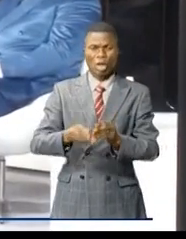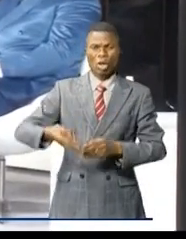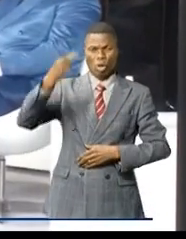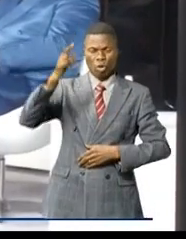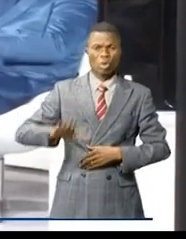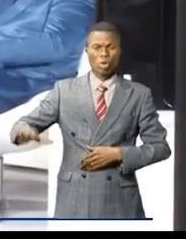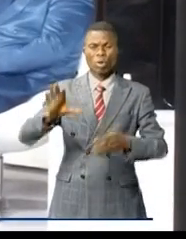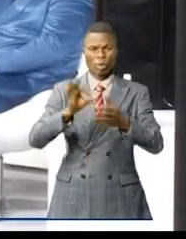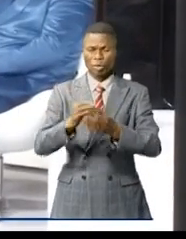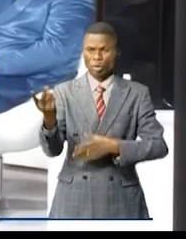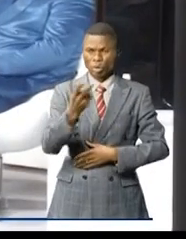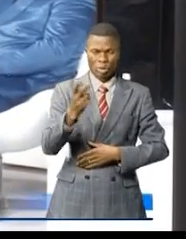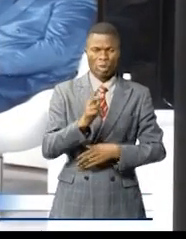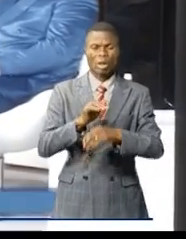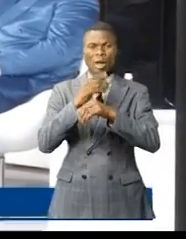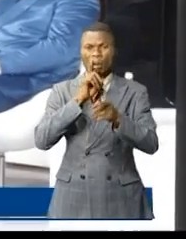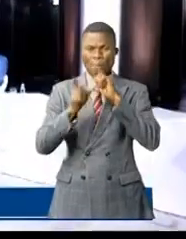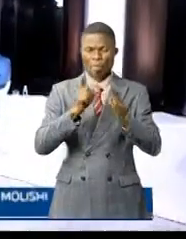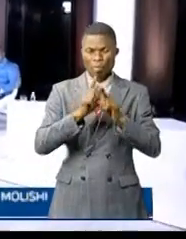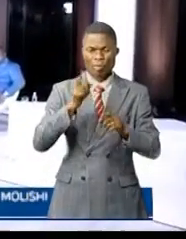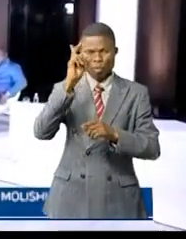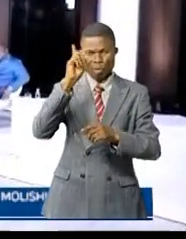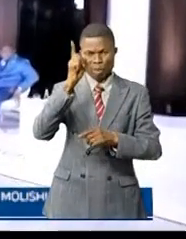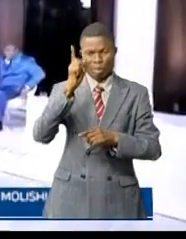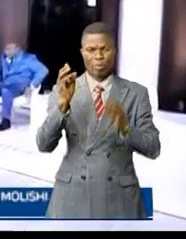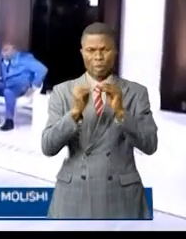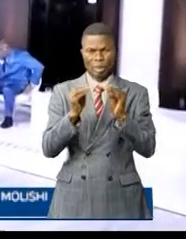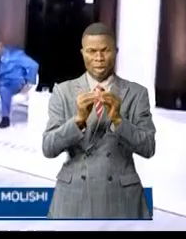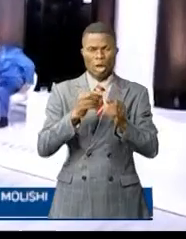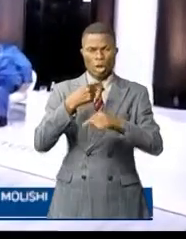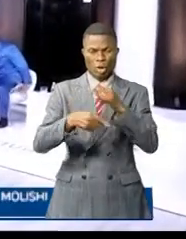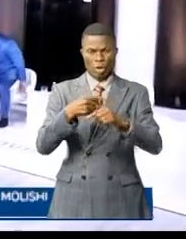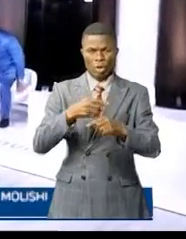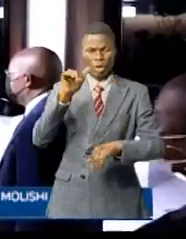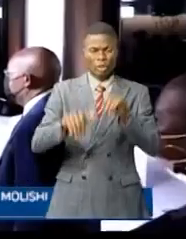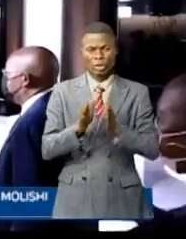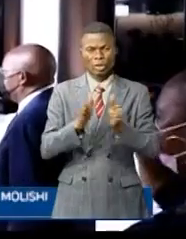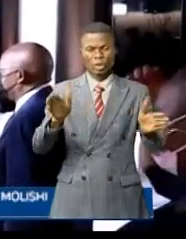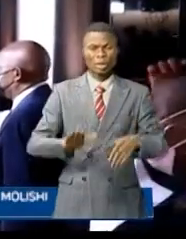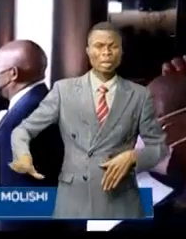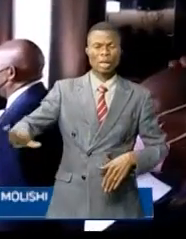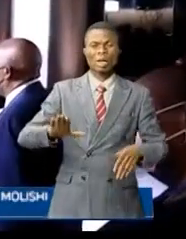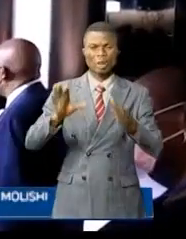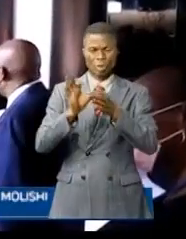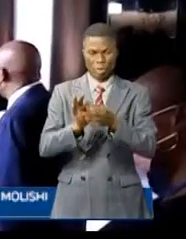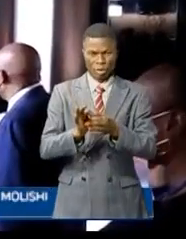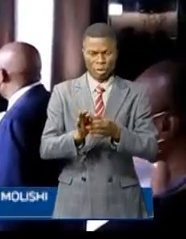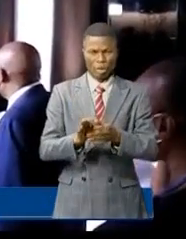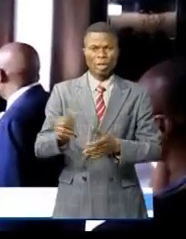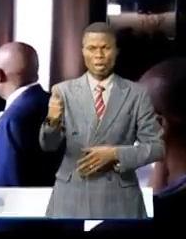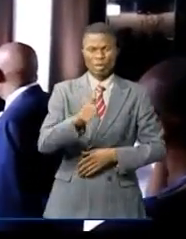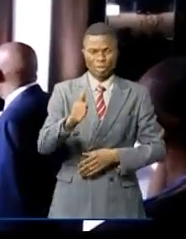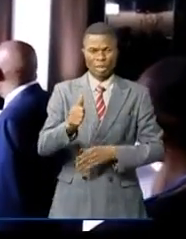Joe Biden, interviendront au cours de la première session qui sera ouverte par le secrétaire général des Nations Unies ce 21